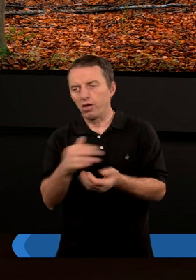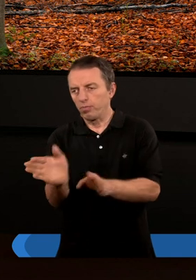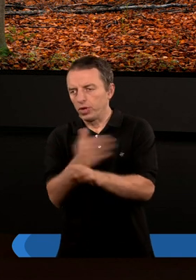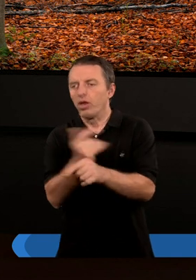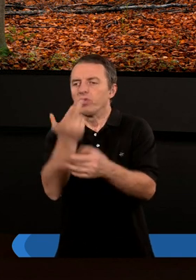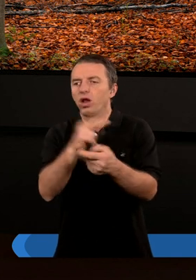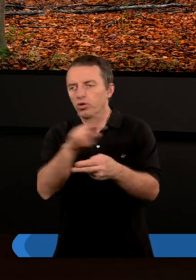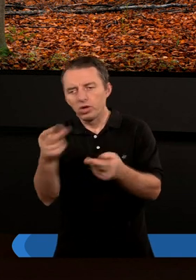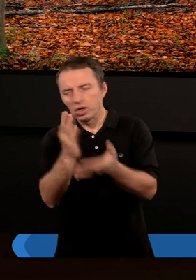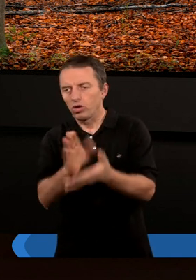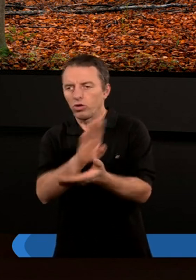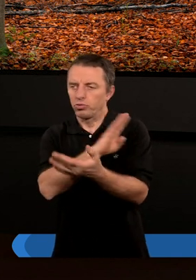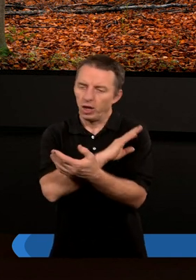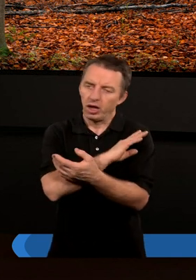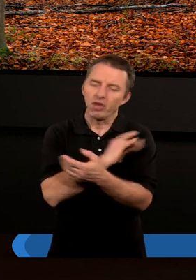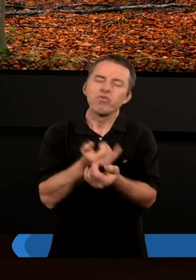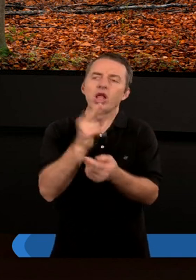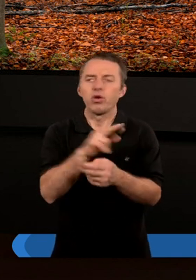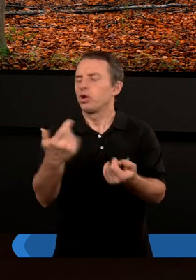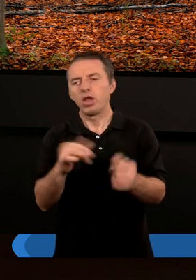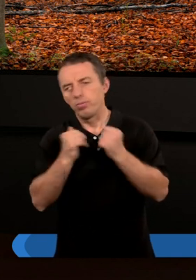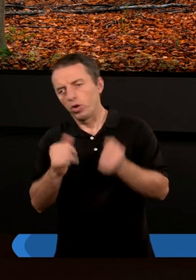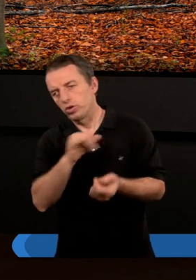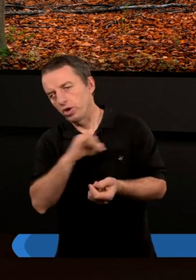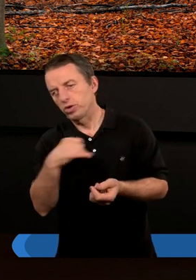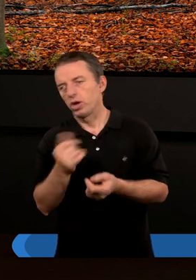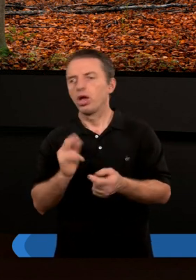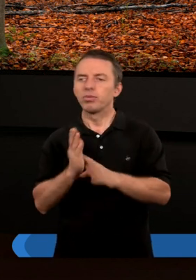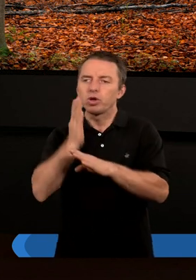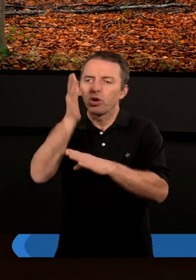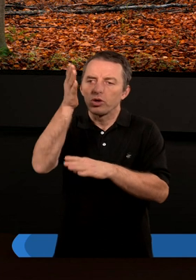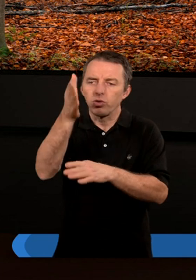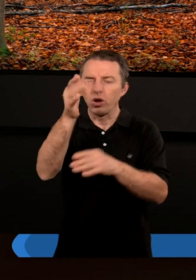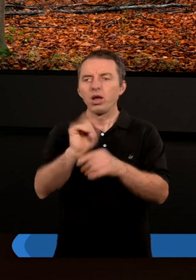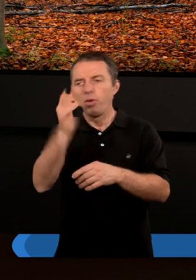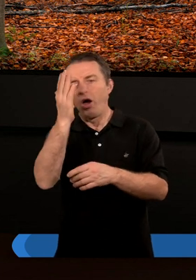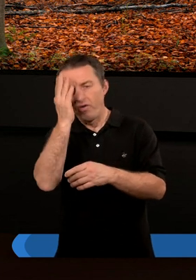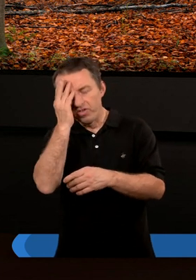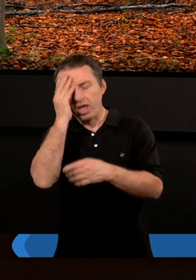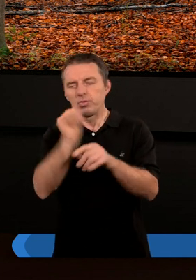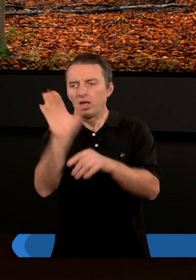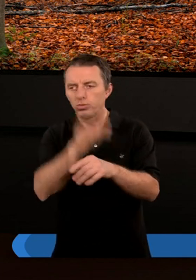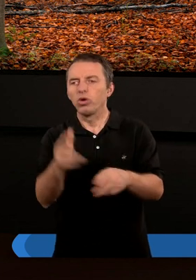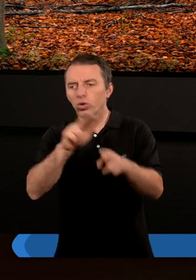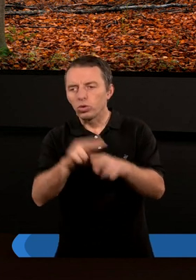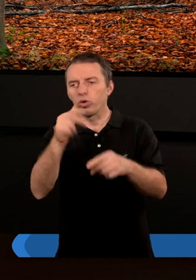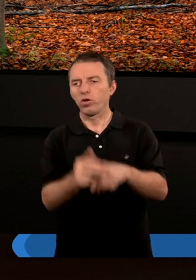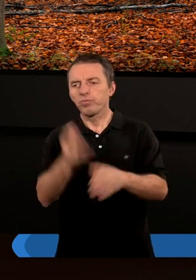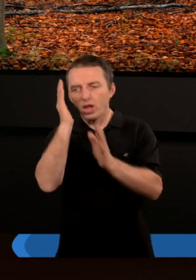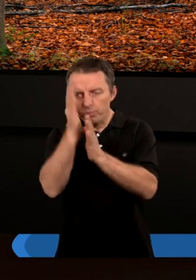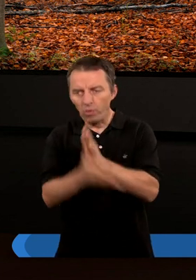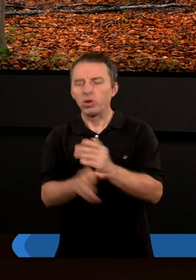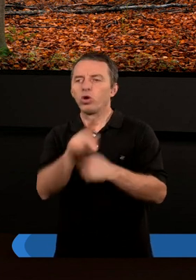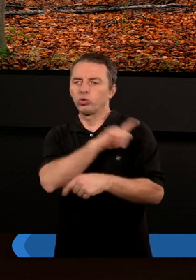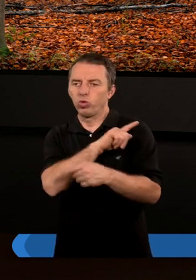minął do wielu rzeczy, nie tylko do śmierci, ale do wielu rzeczy. Ja nie boję się przyszłości, bo wiem, że jest Bóg, który po